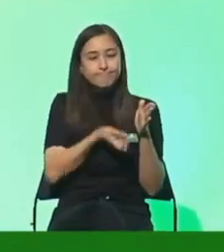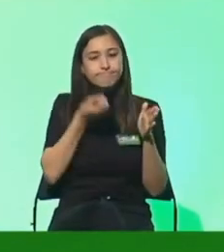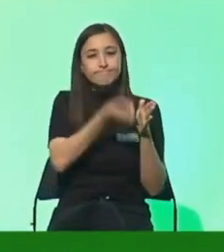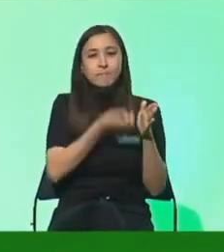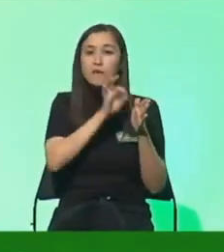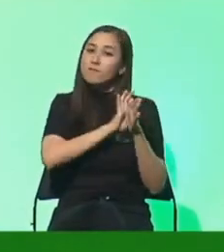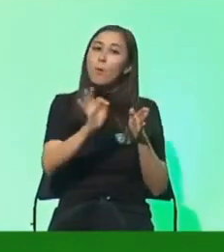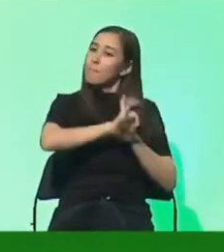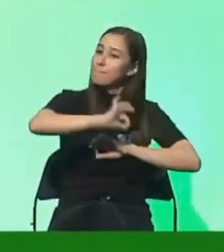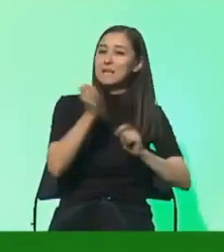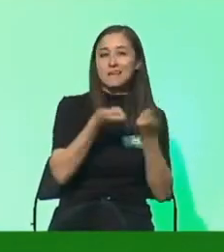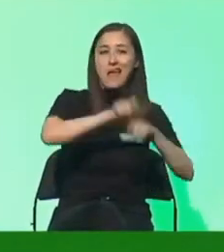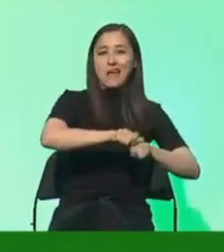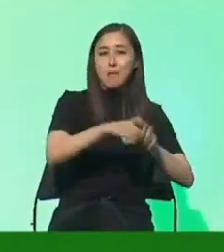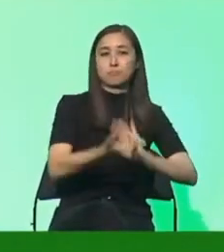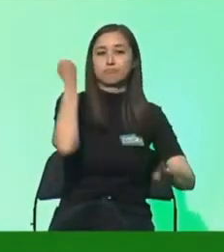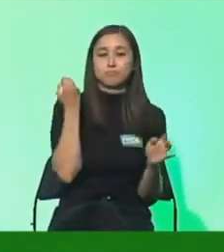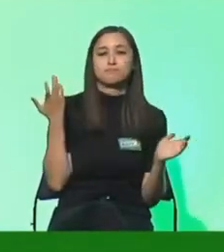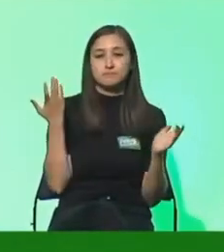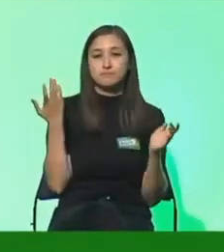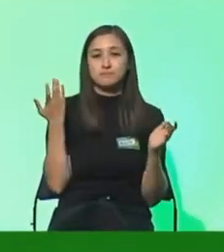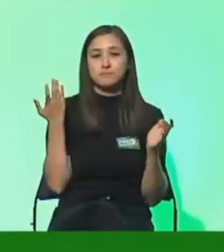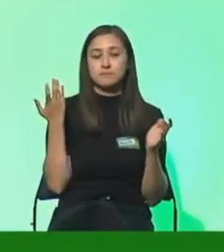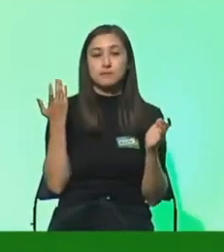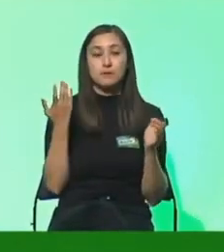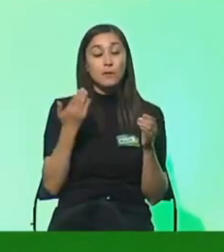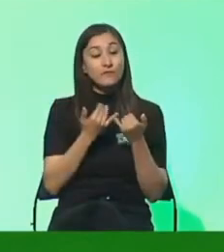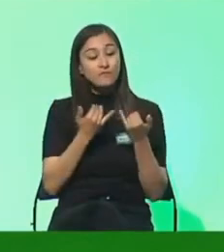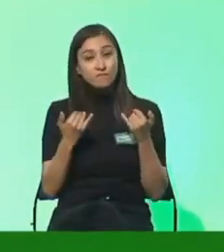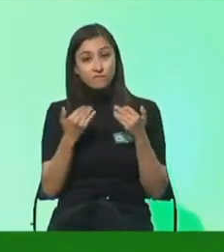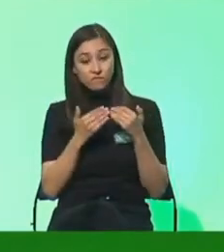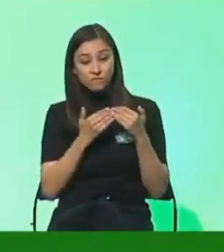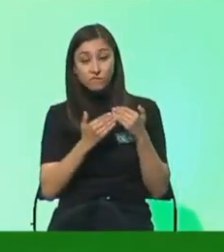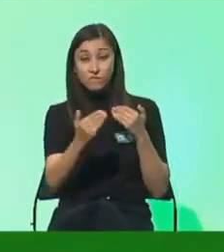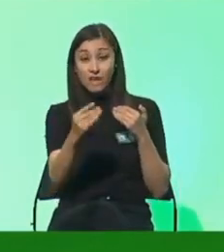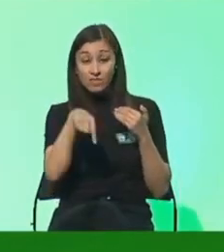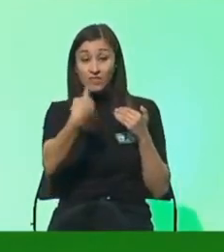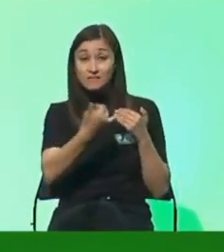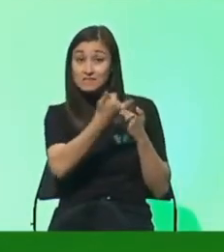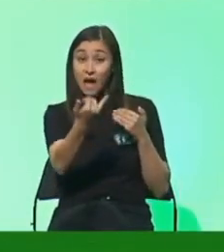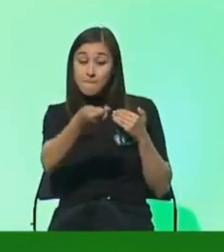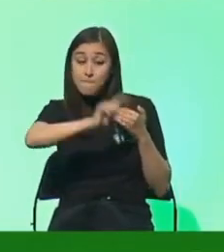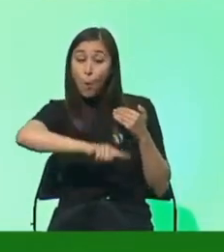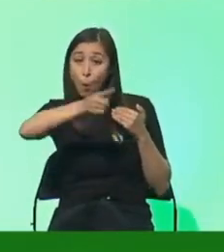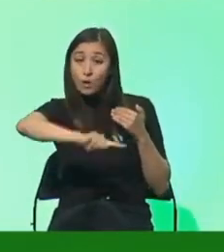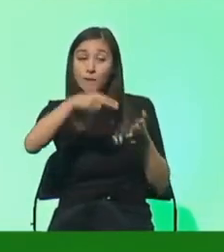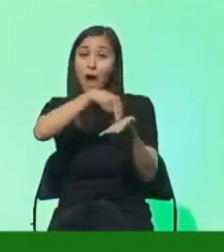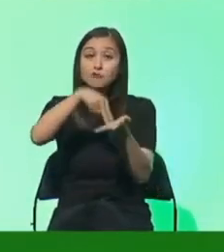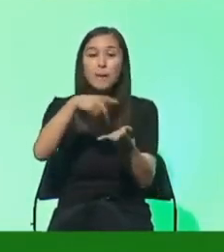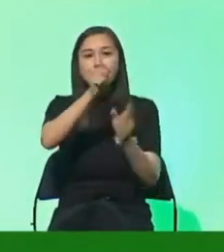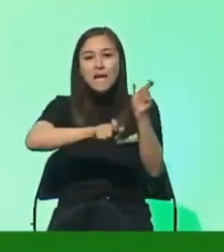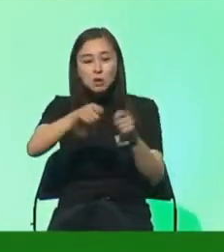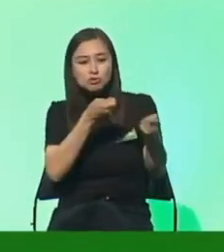Kommunalwahlergebnis aller Zeiten zu holen. Und wie wir uns in den nächsten Monaten und Jahren aufstellen, inhaltlich, personell und